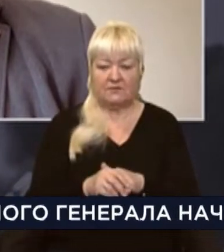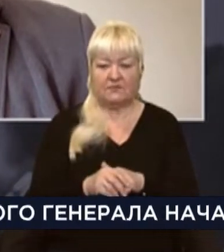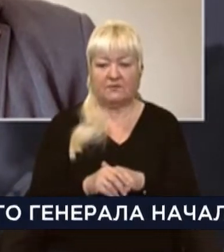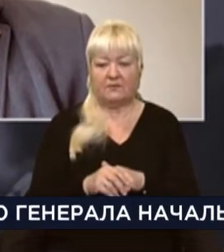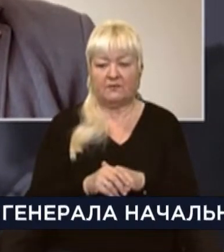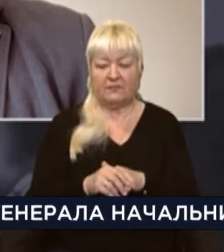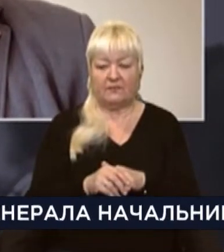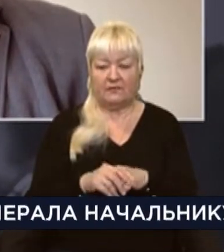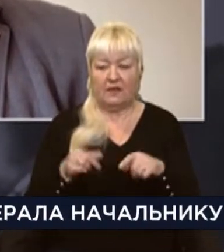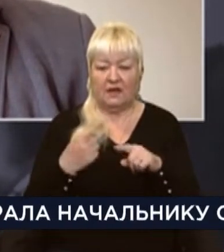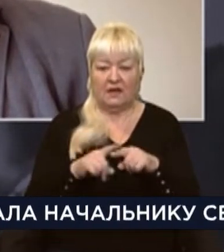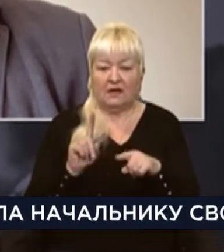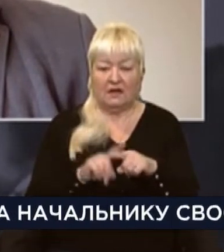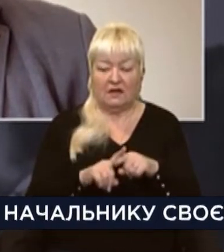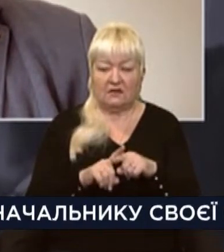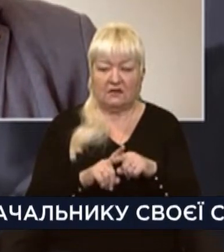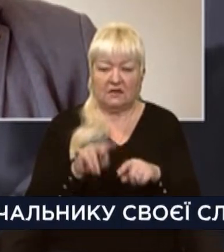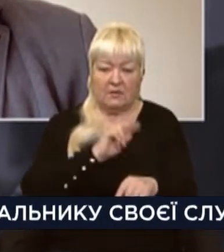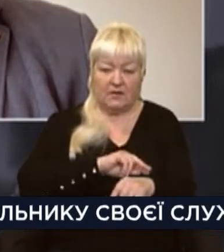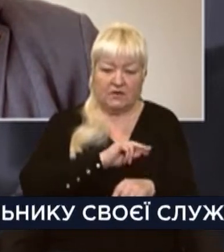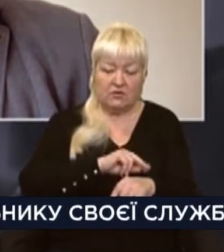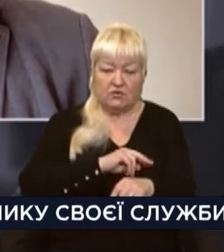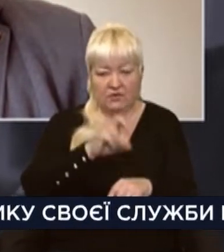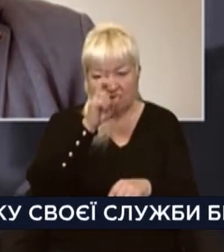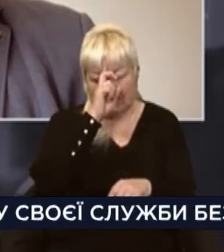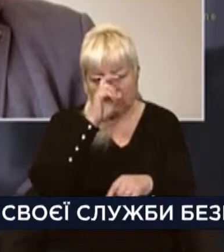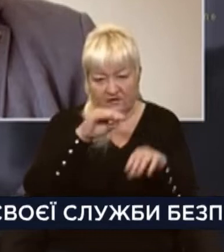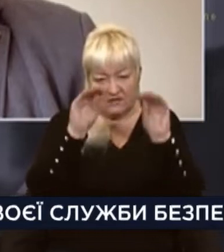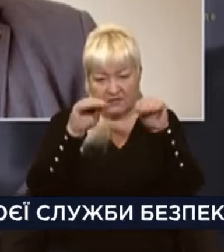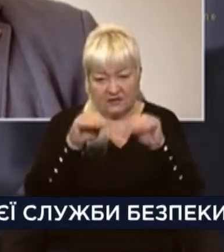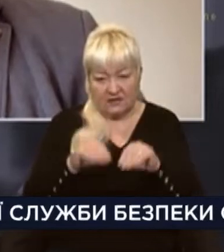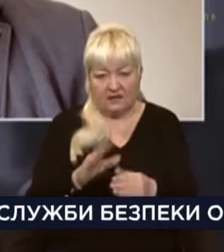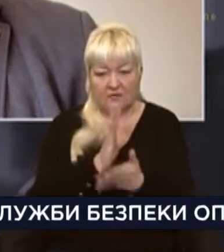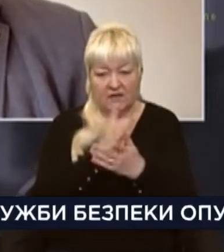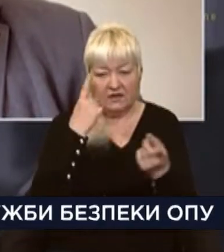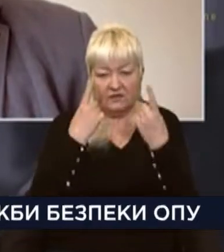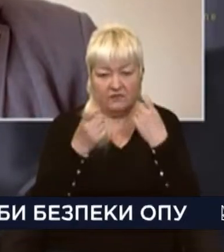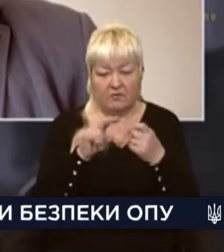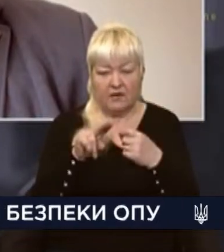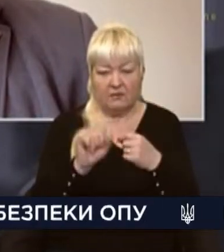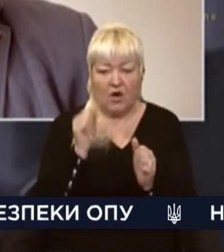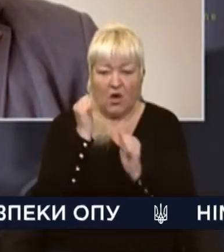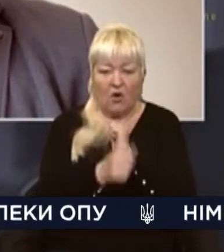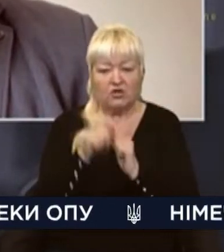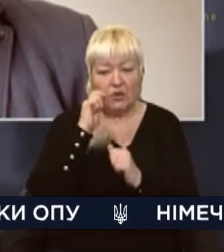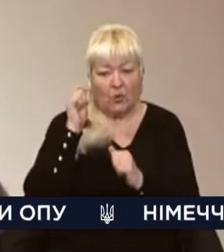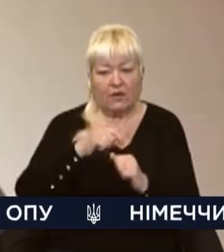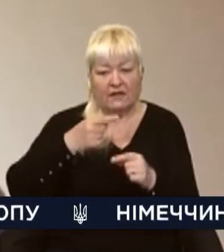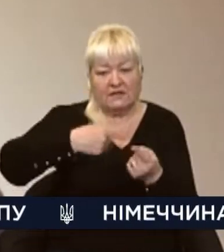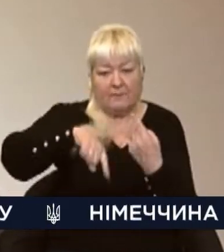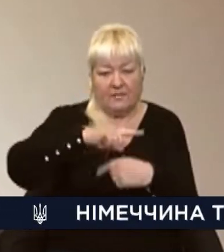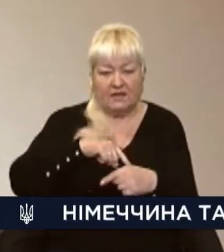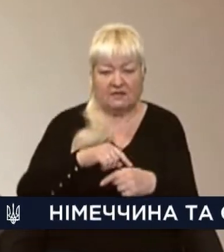OpenDataBot – це платформа роботи з державними даними і в нас є інформація про кожний український бізнес. І так,